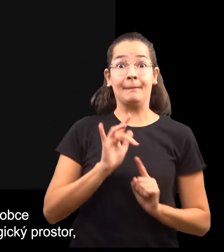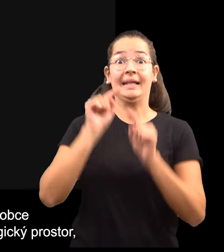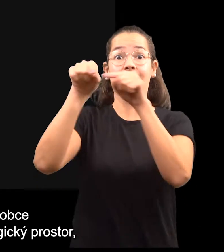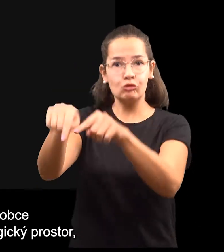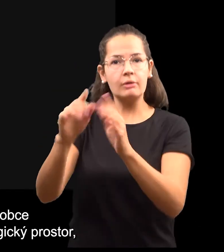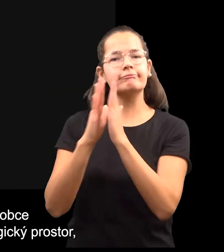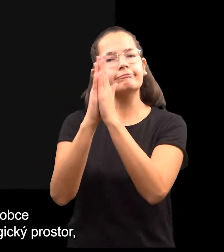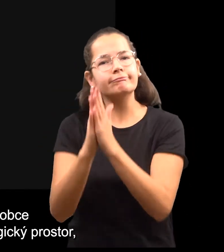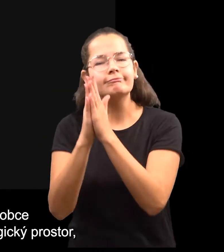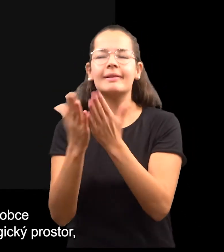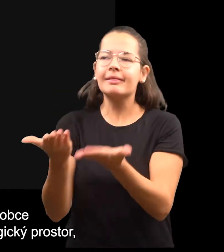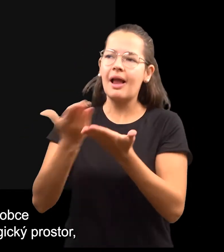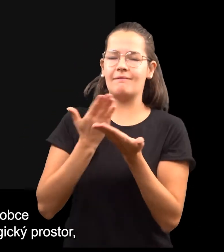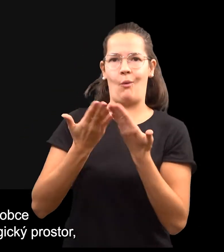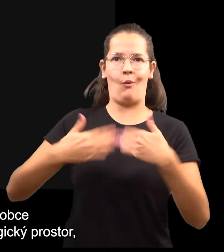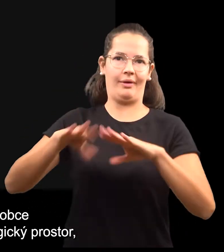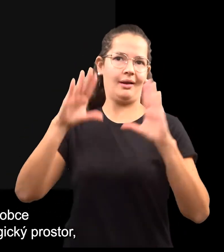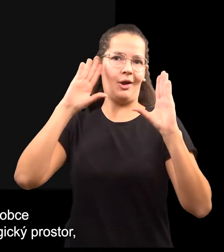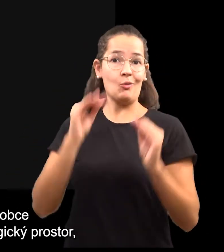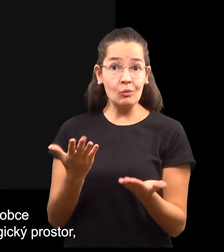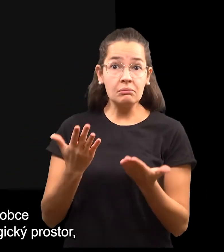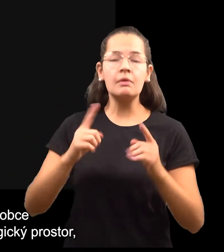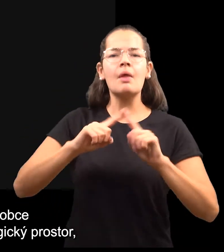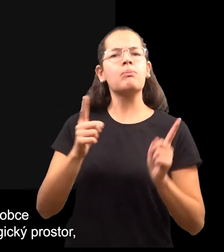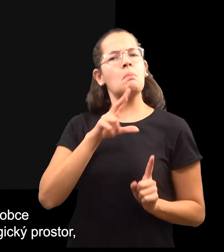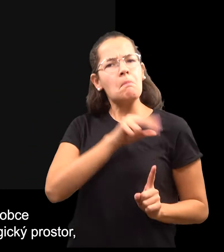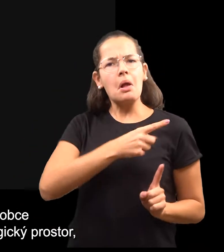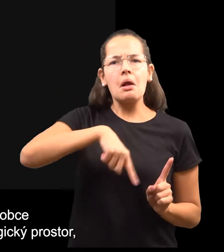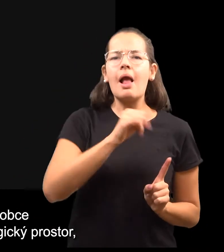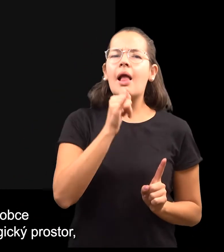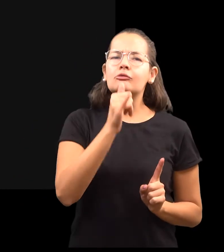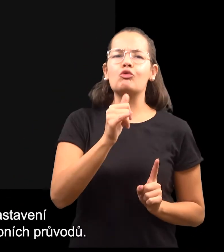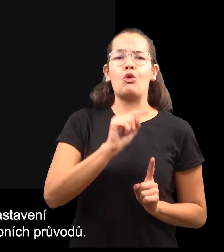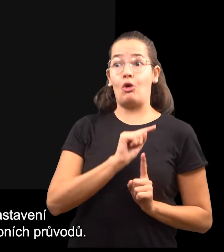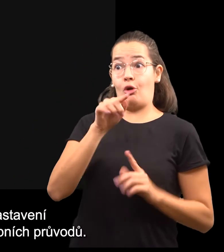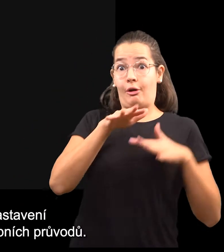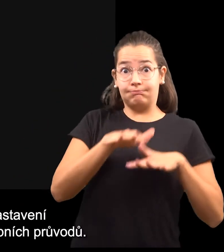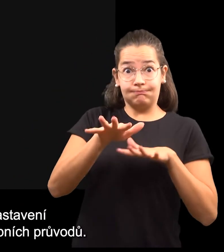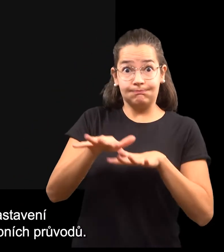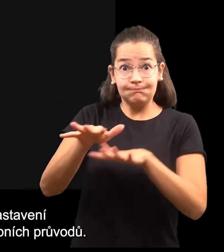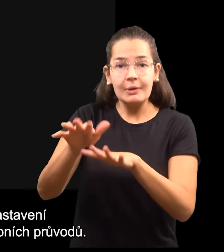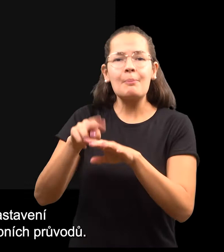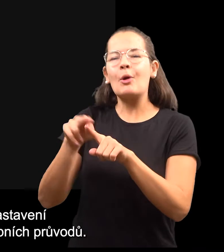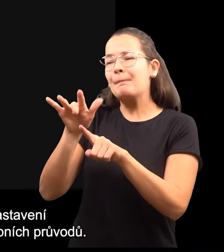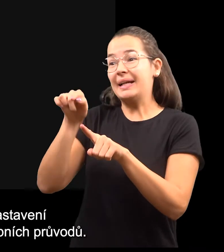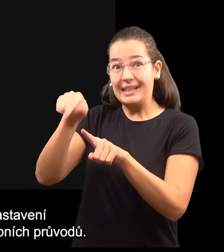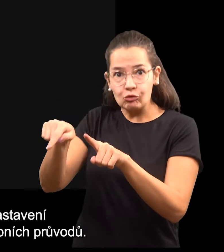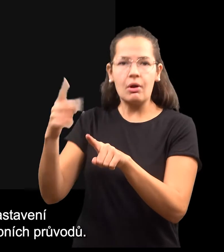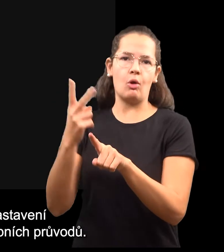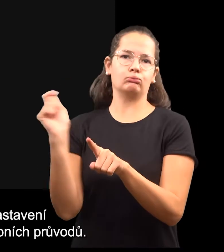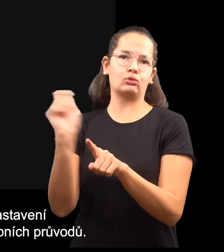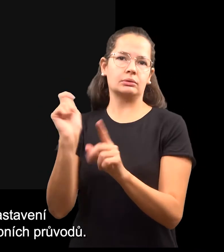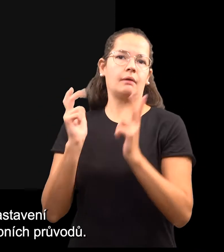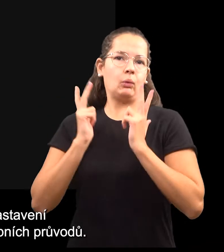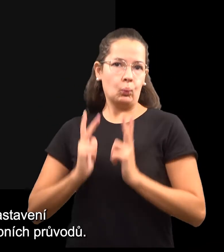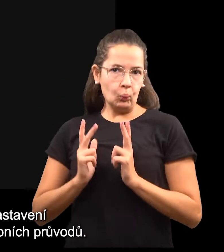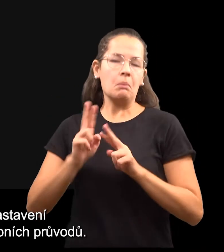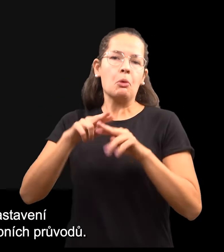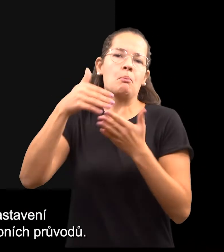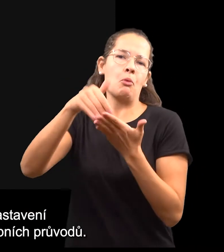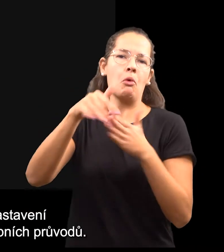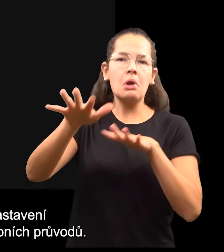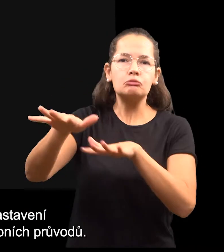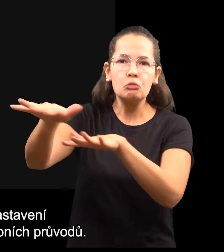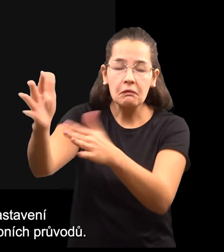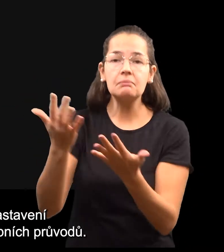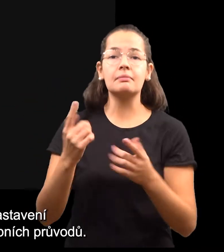vzdálených od jádra obce a sloužily jako zástupný liturgický prostor, ochraný prvek nebo zastavení na poutní cestě či